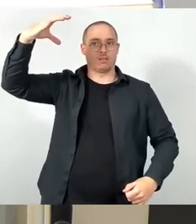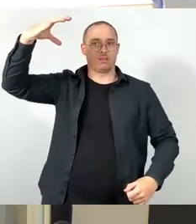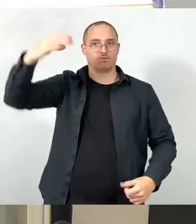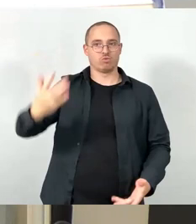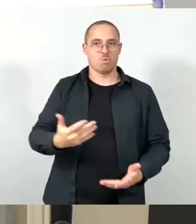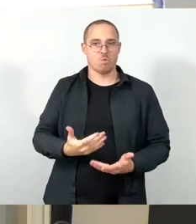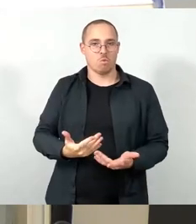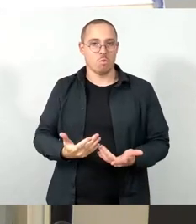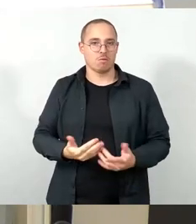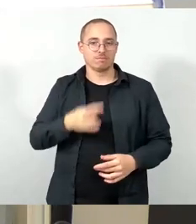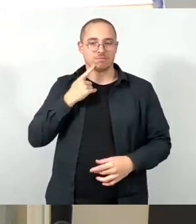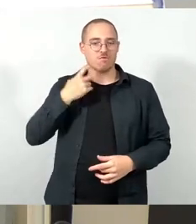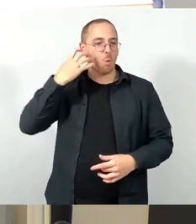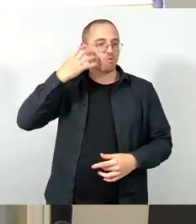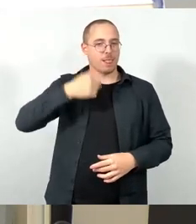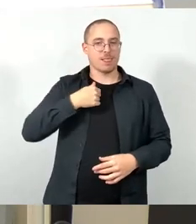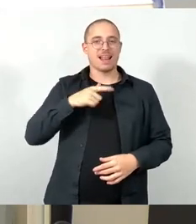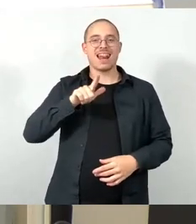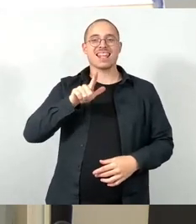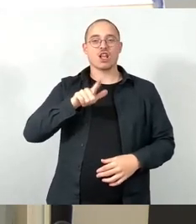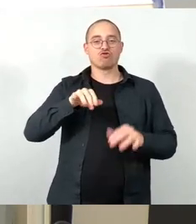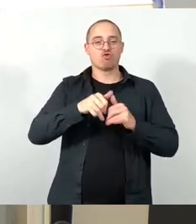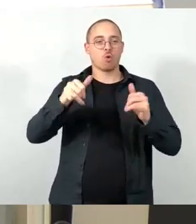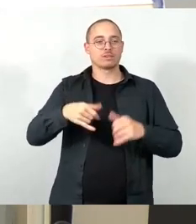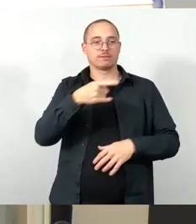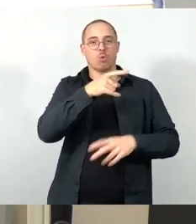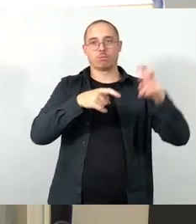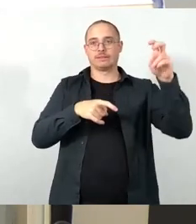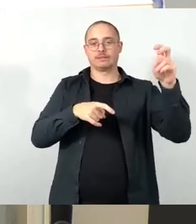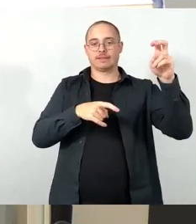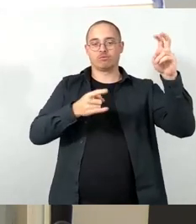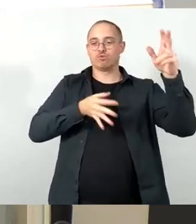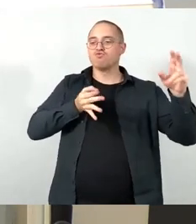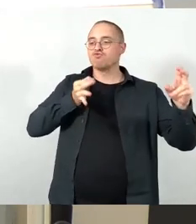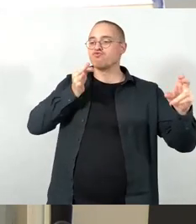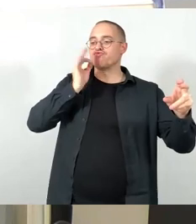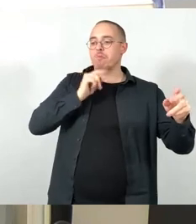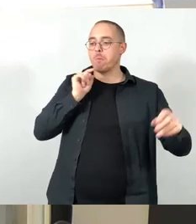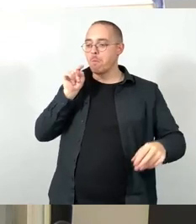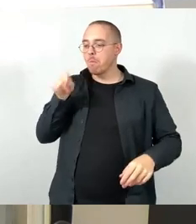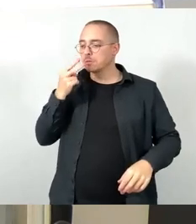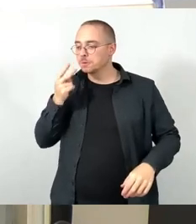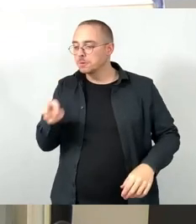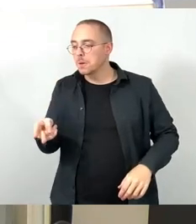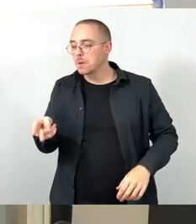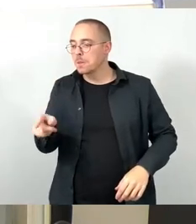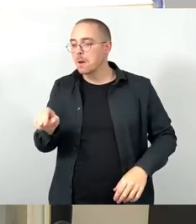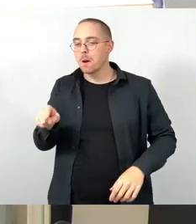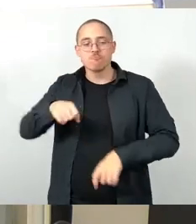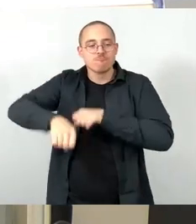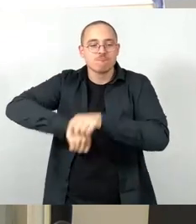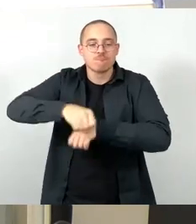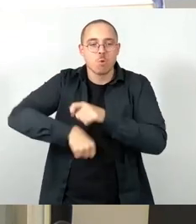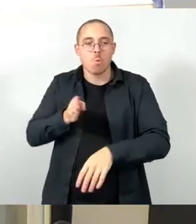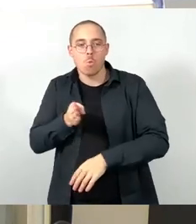einem Glas Wein. Und dann kommt dann vom blauen Wunder ein Radfahrer und dann geht dort so diese Lichtorgel bis in die Altstadt immer an. Man sieht dort immer, wo der